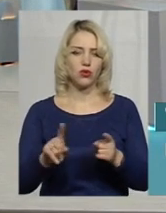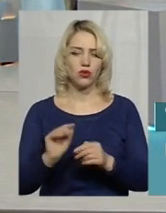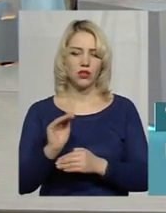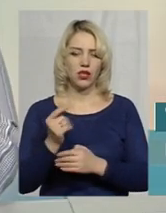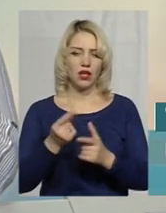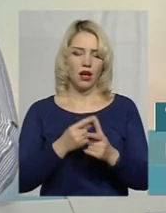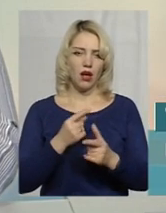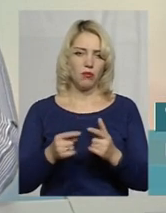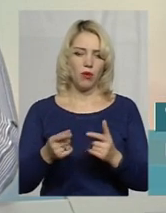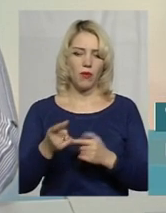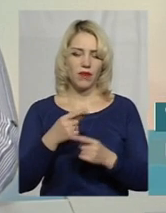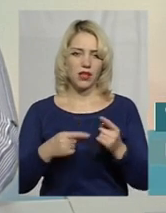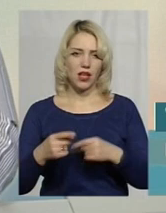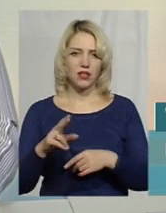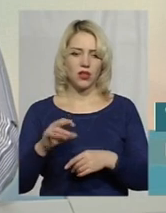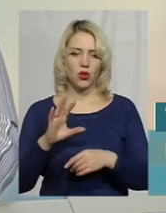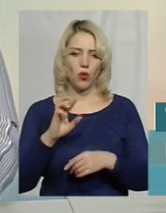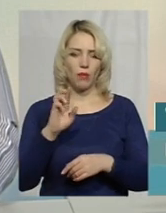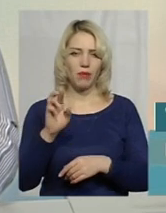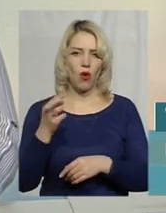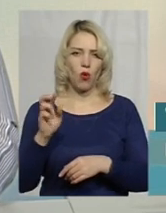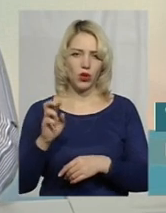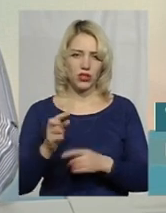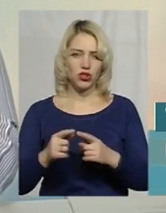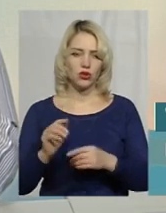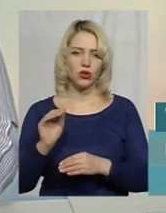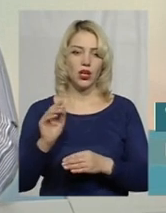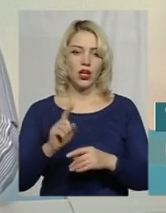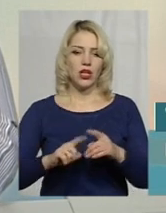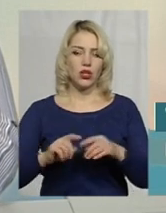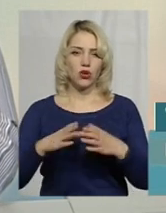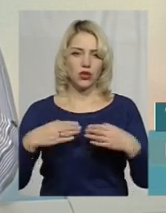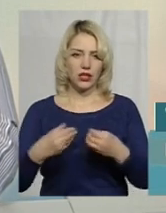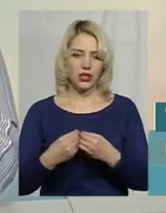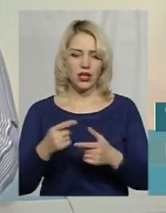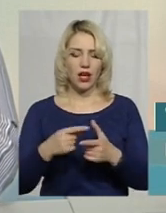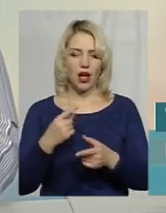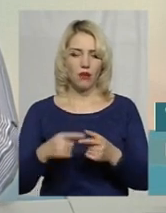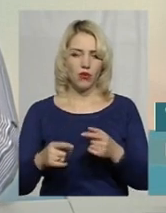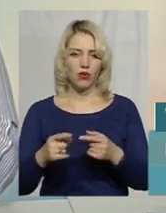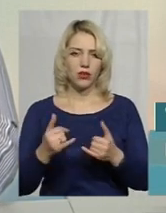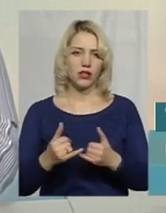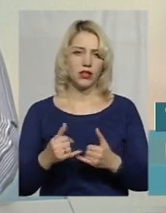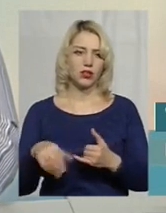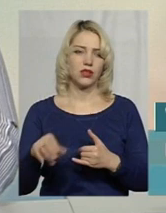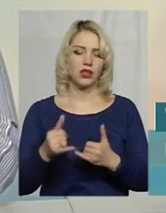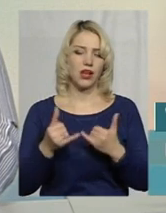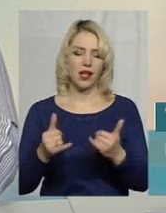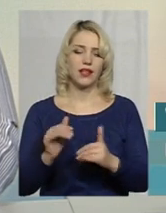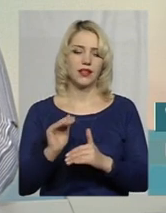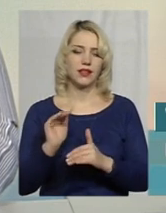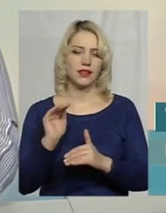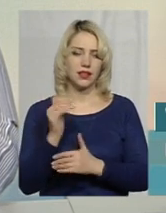повертається до біологічної родини, якщо вдалося подолати обставини складні життєві, або ж для дитини шукають нову